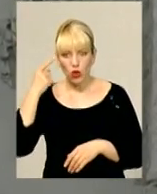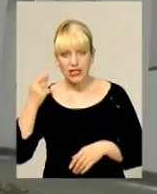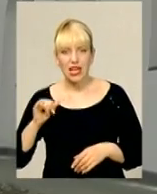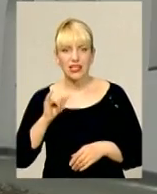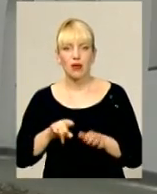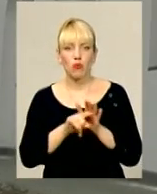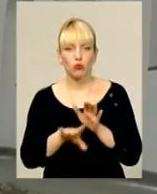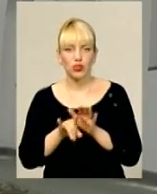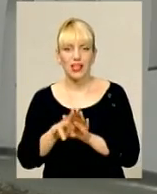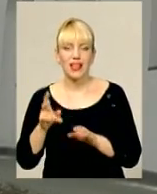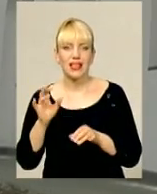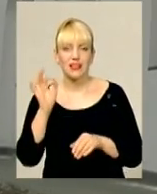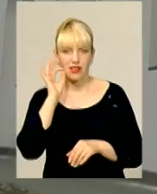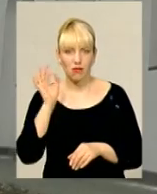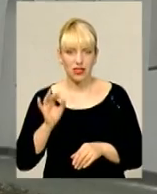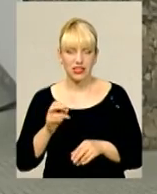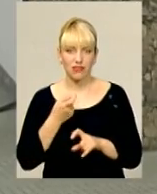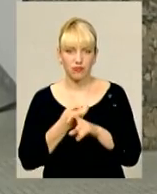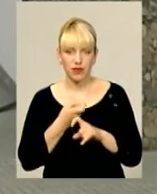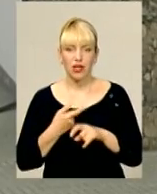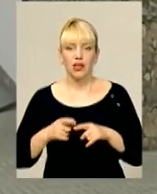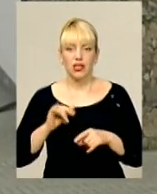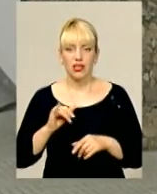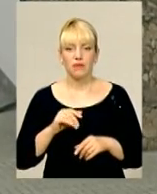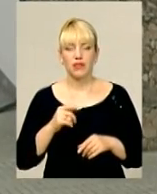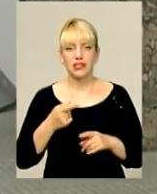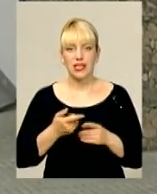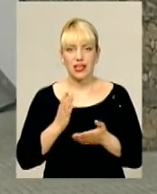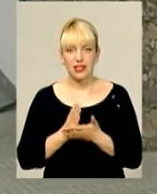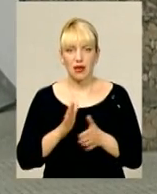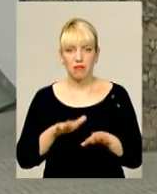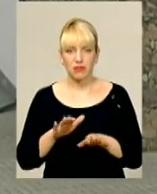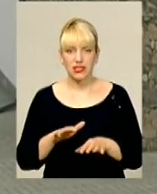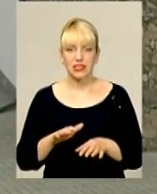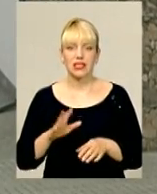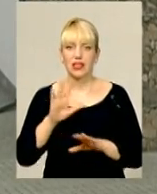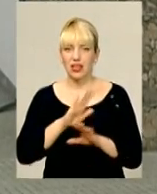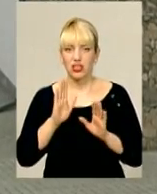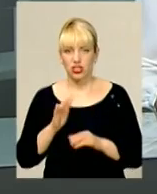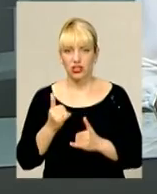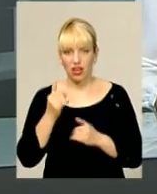німецької артилерії. Тож Сатанів по праву є туристичною мекою не лише Хмельниччини, а й України загалом.